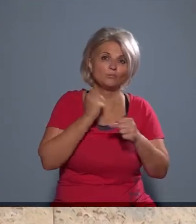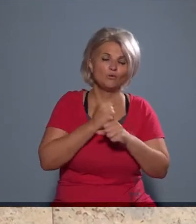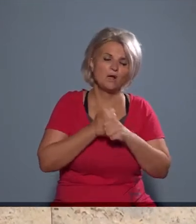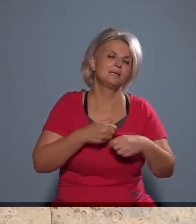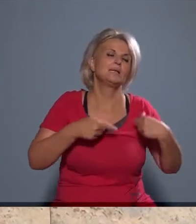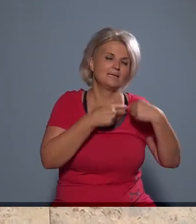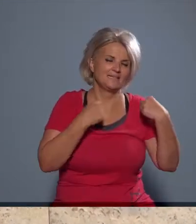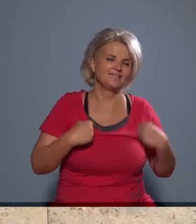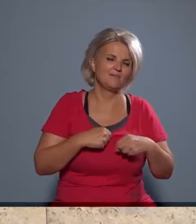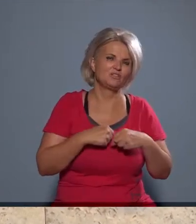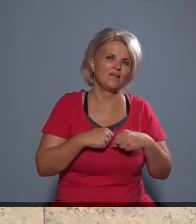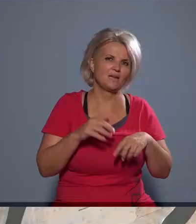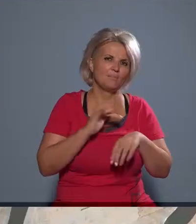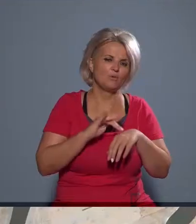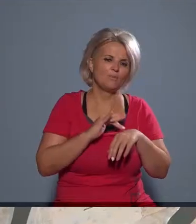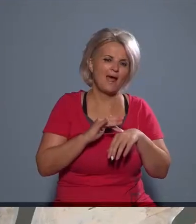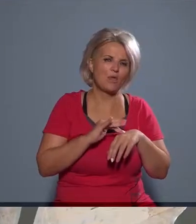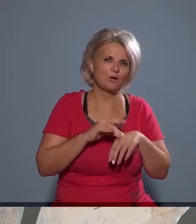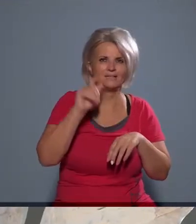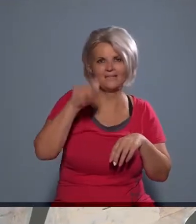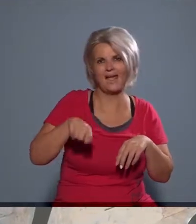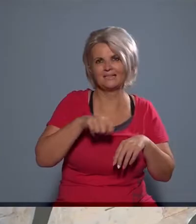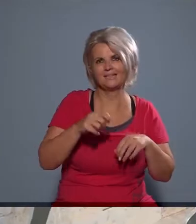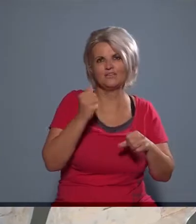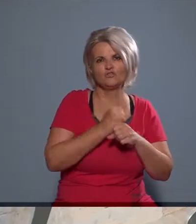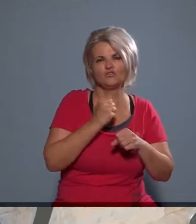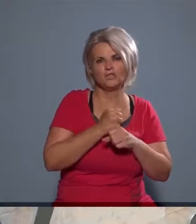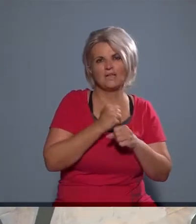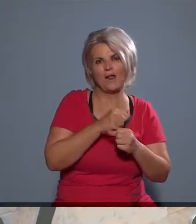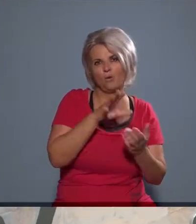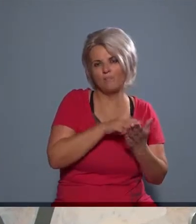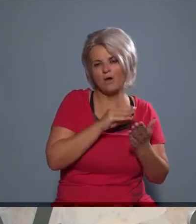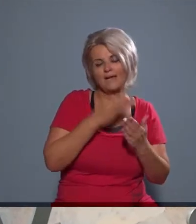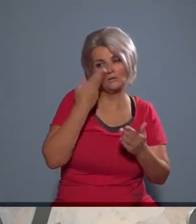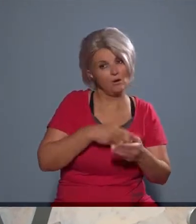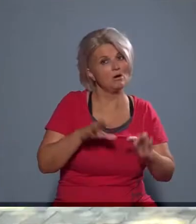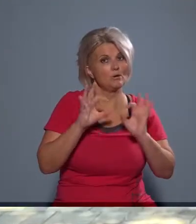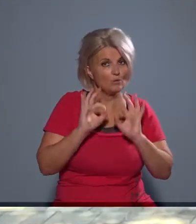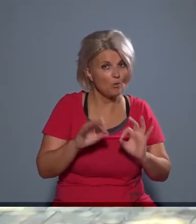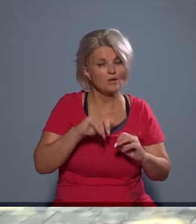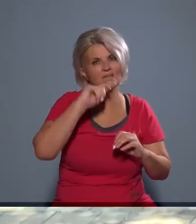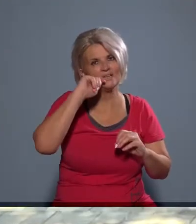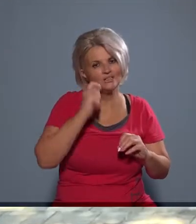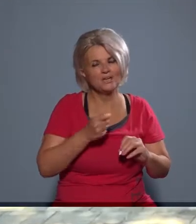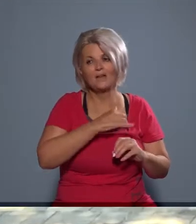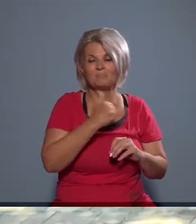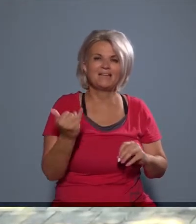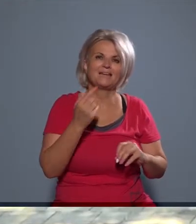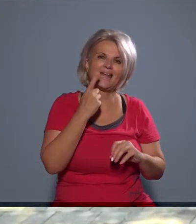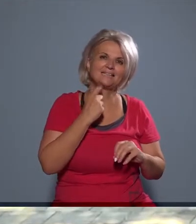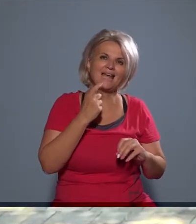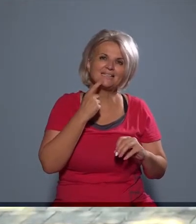közös munkához. Szívesen próbálok rá tesztet, tehát, hogy csinálok maketteket, és hogyha beválik, akkor,